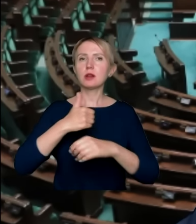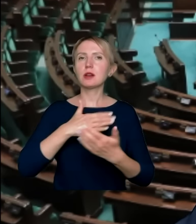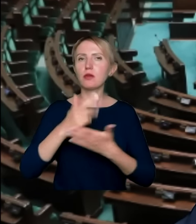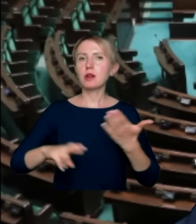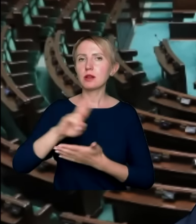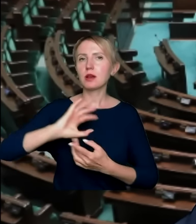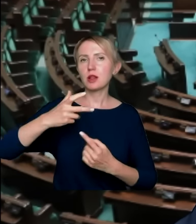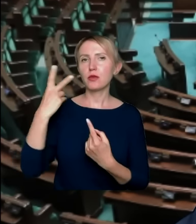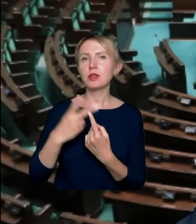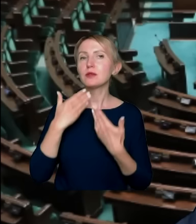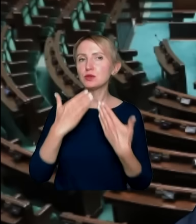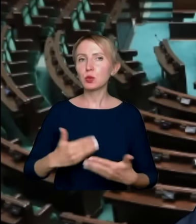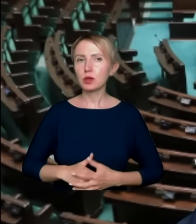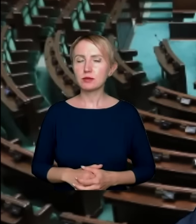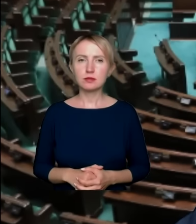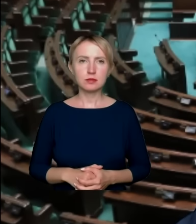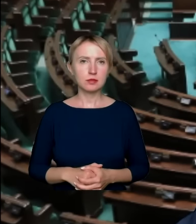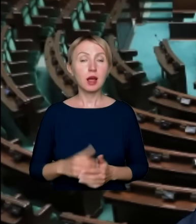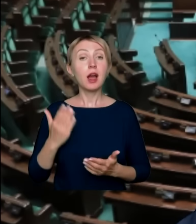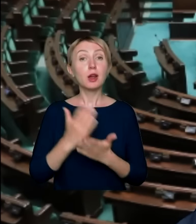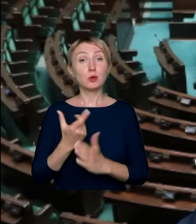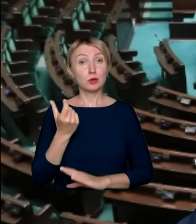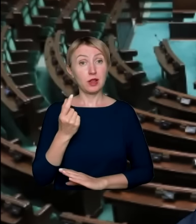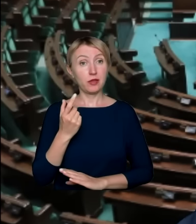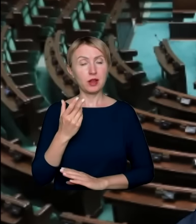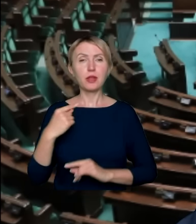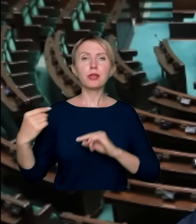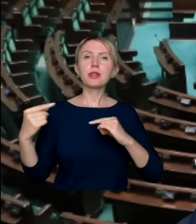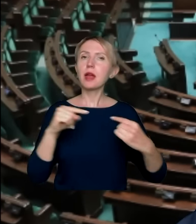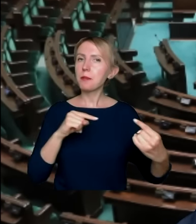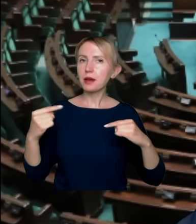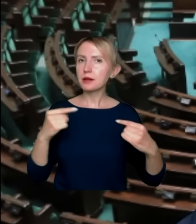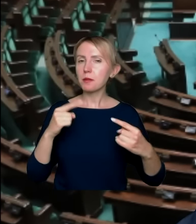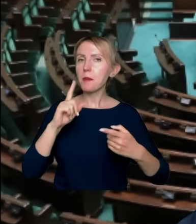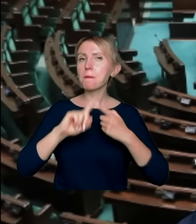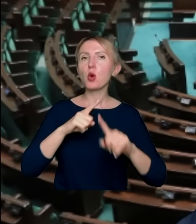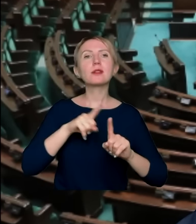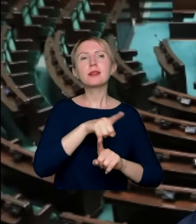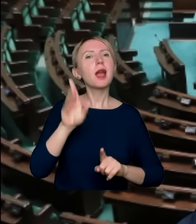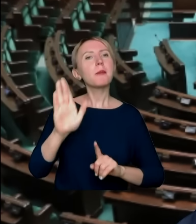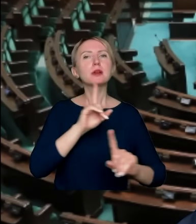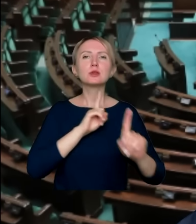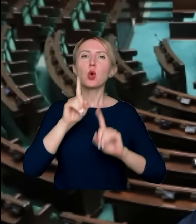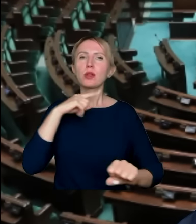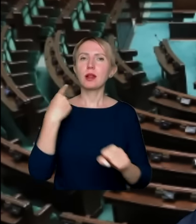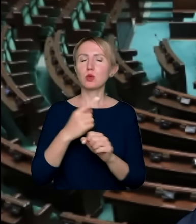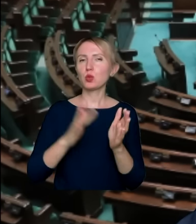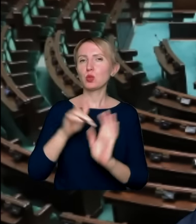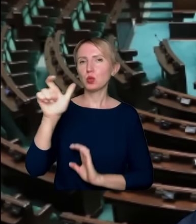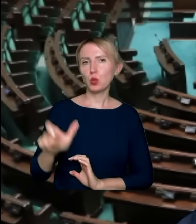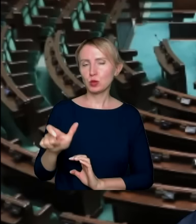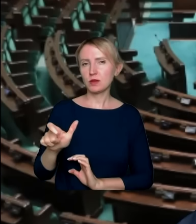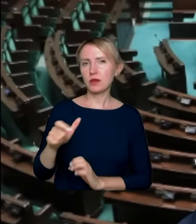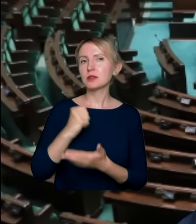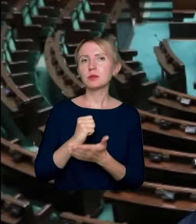Radiofonii i Telewizji. Dziękuję Panu. A już za chwilę szeroka debata z politykami. Będziemy rozmawiali o decyzji Donalda Tuska w